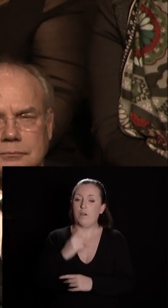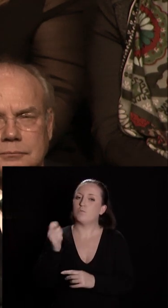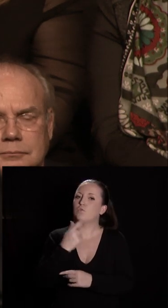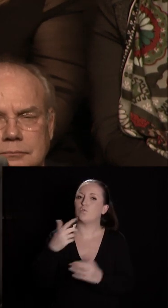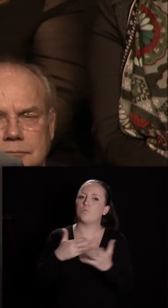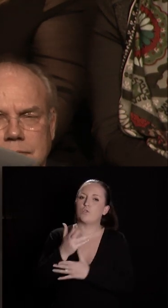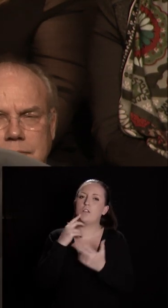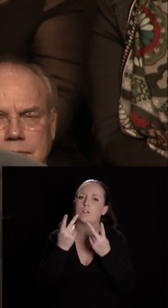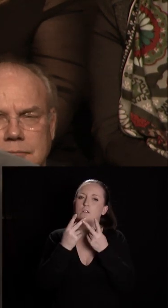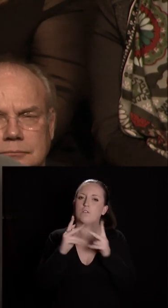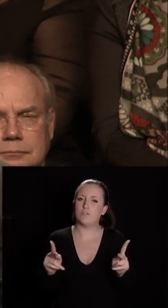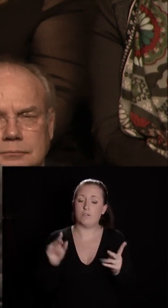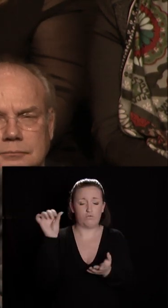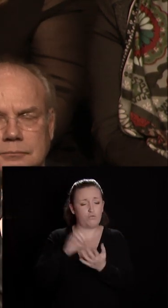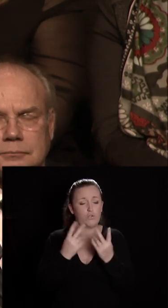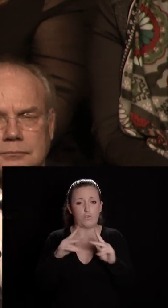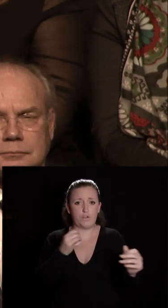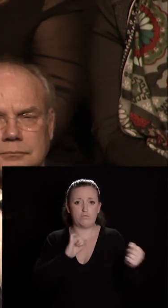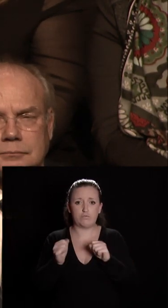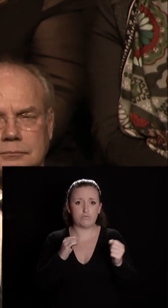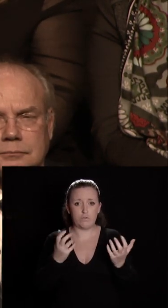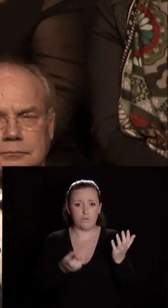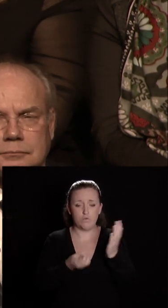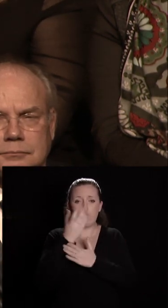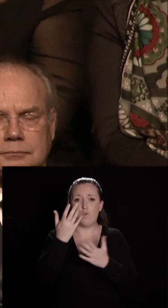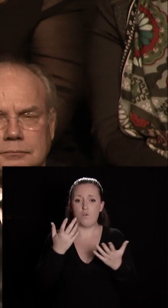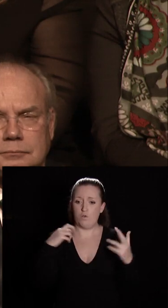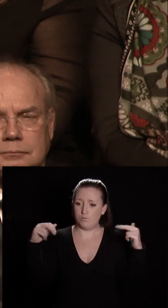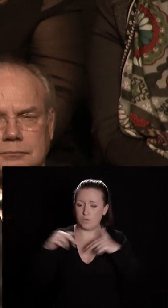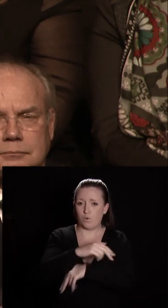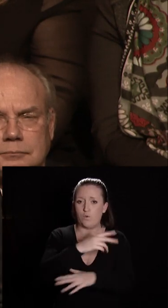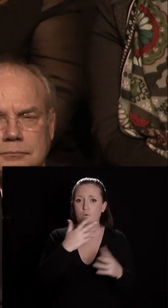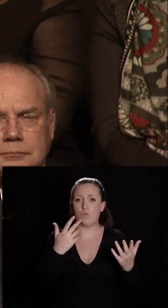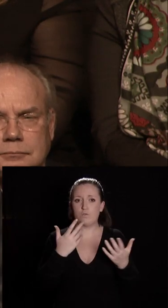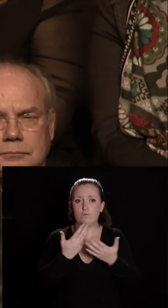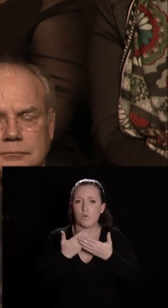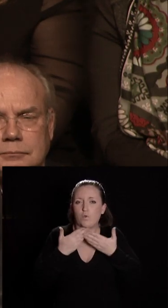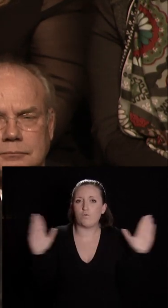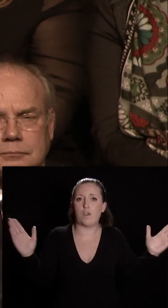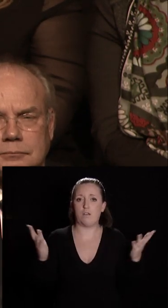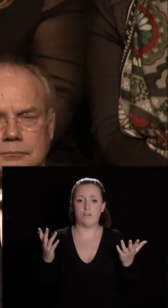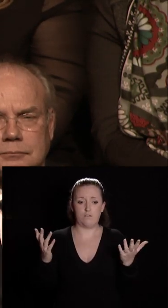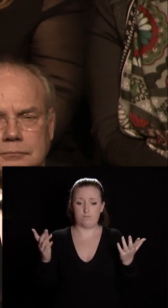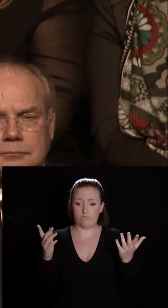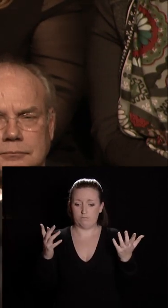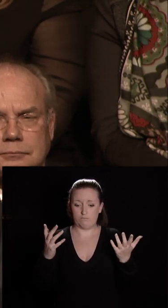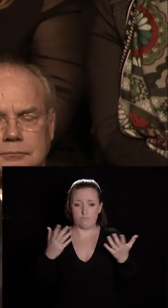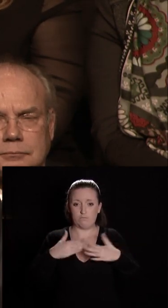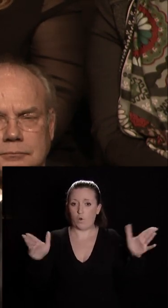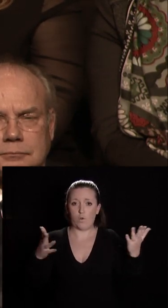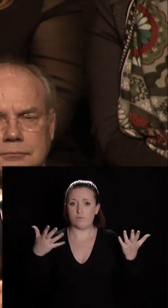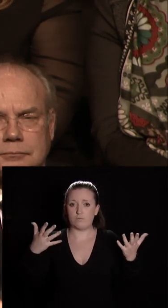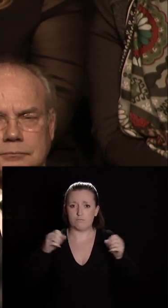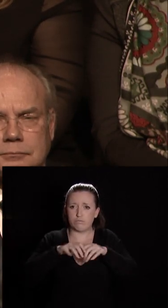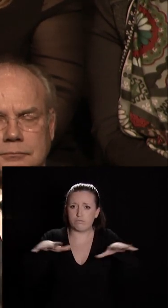dans un coeur de ville dynamique reconquis piétonnisé il sera grand ouvert sur la ville comme un élément de son rayonnement